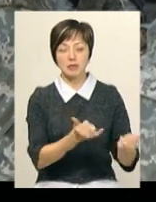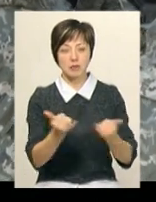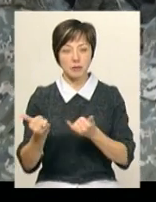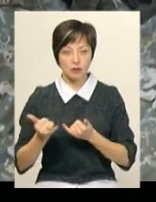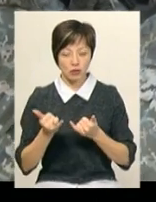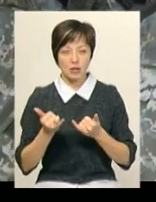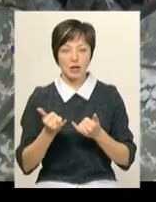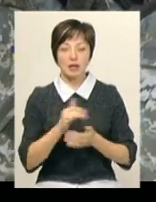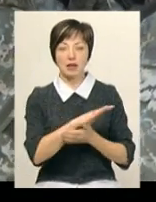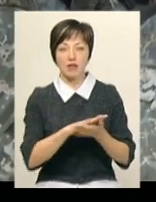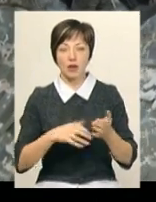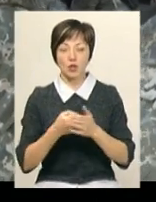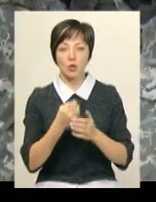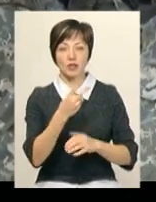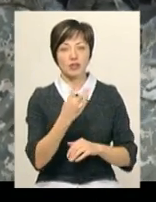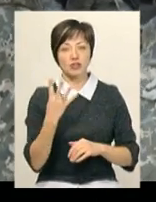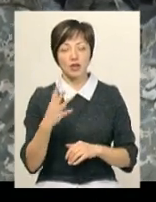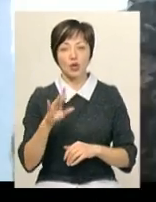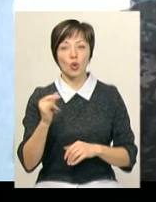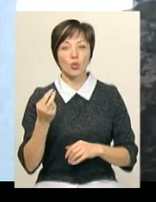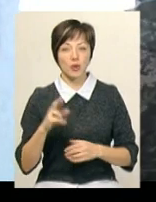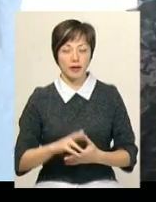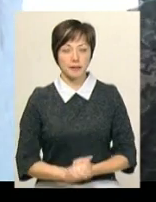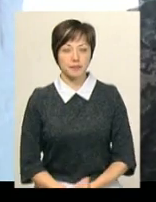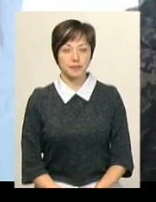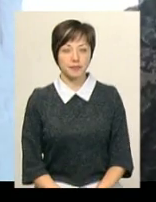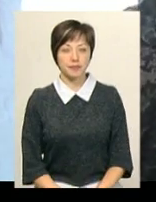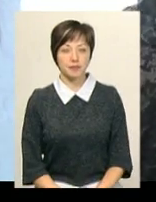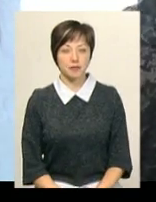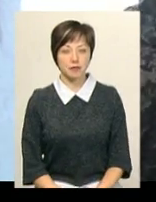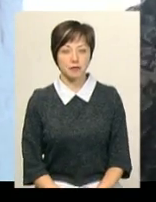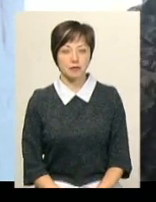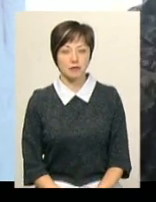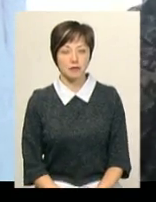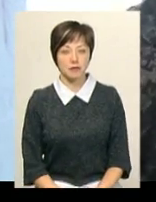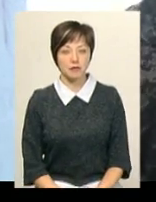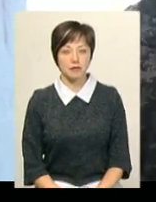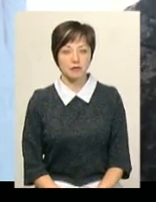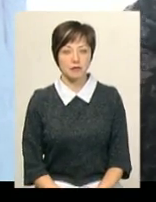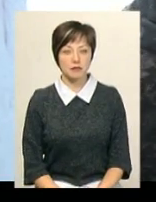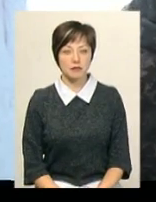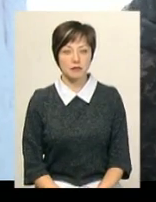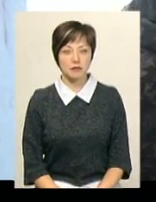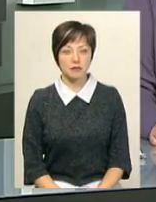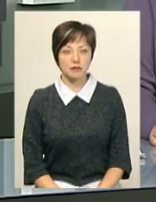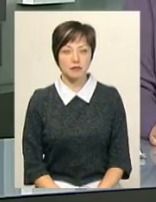Збройних сил України триватимуть до 24 грудня. Тетяна Ворожцова, Олександр Горішевський, новини Поділля, Центр.